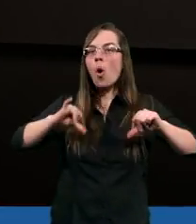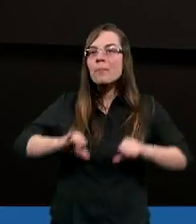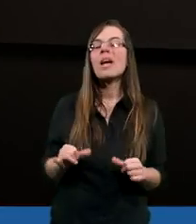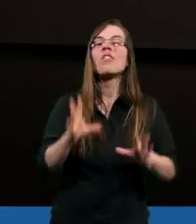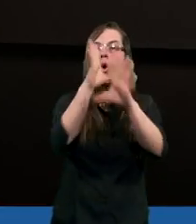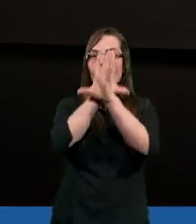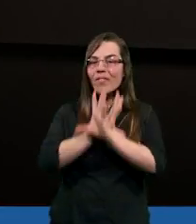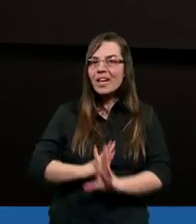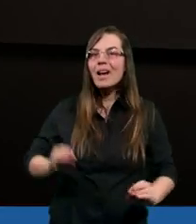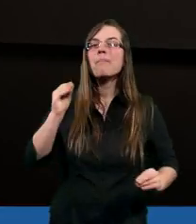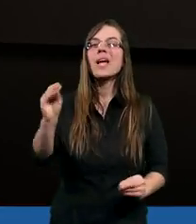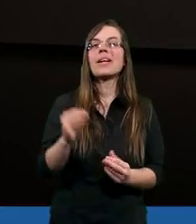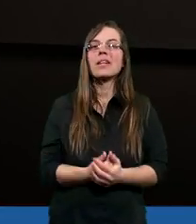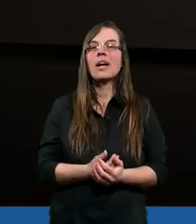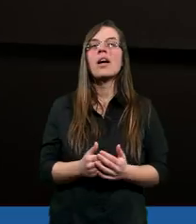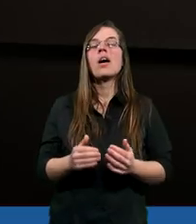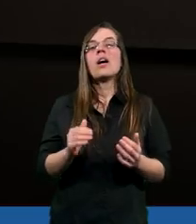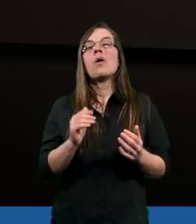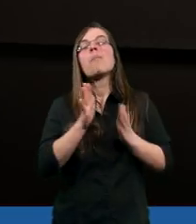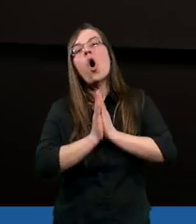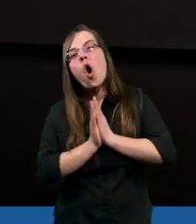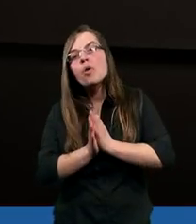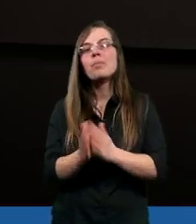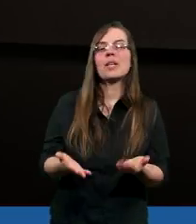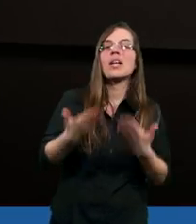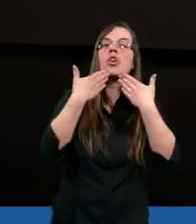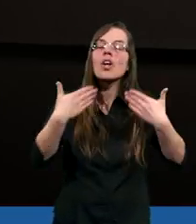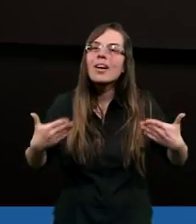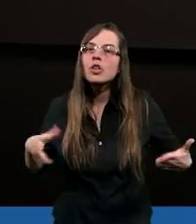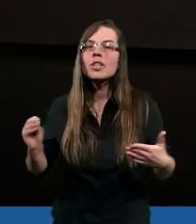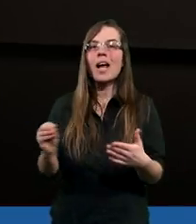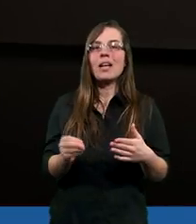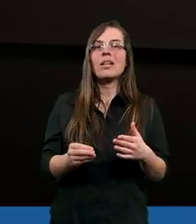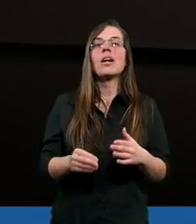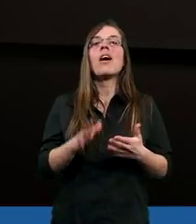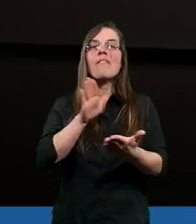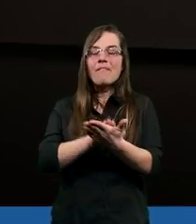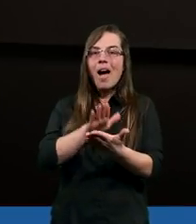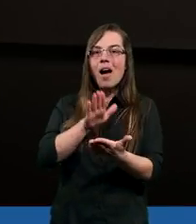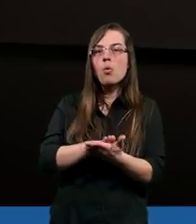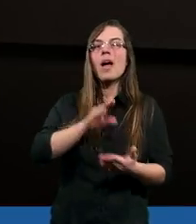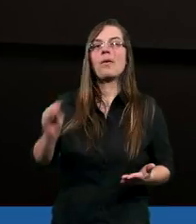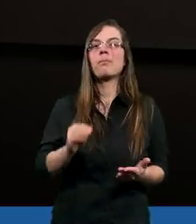uwielbienie, prośby, dziękczynienie, chwałę.